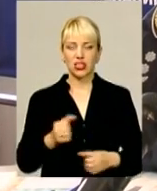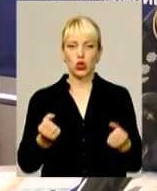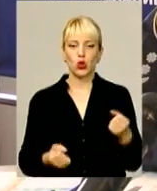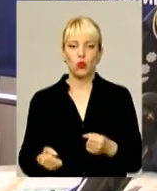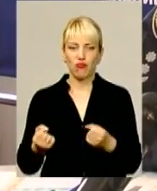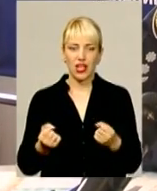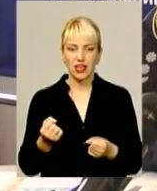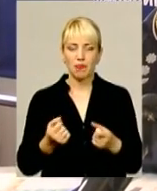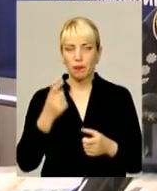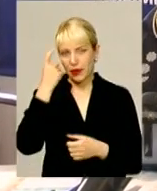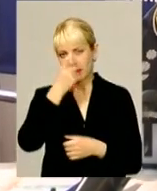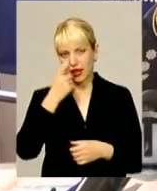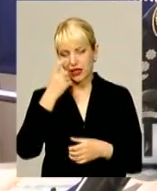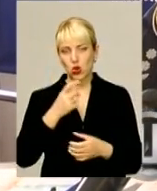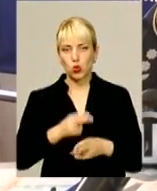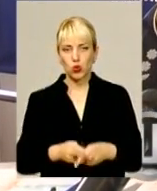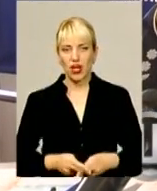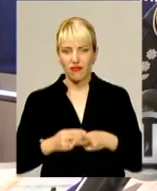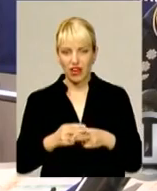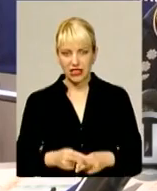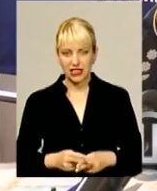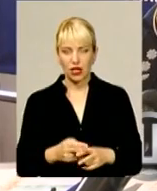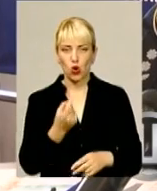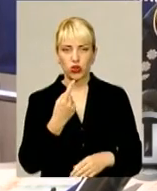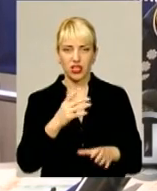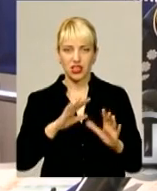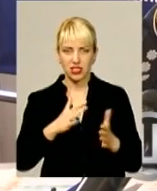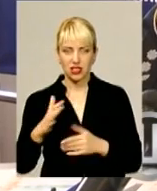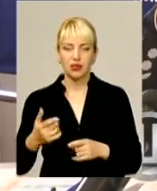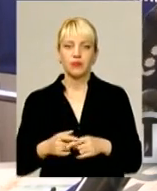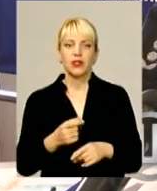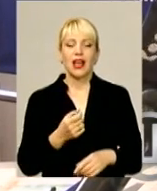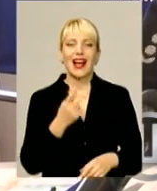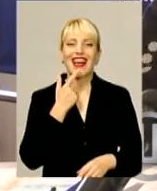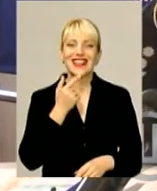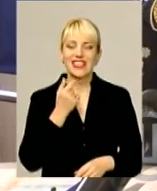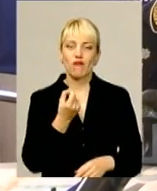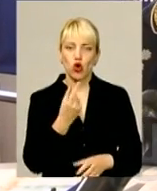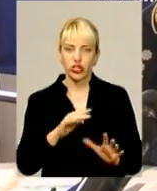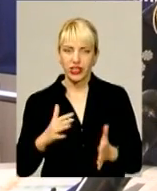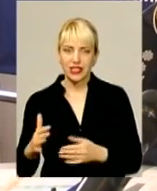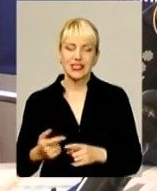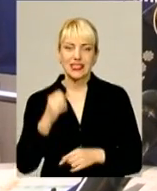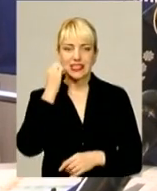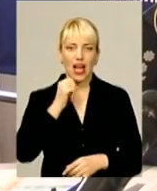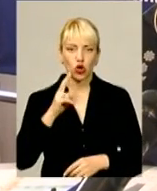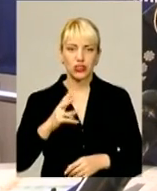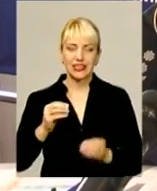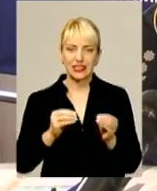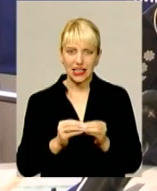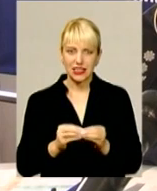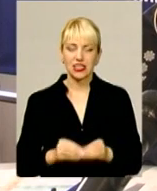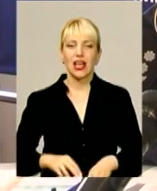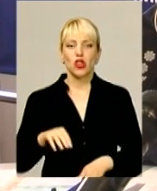засобами. Станість п'яніння в Доноєвецькому 11 фактів, в Красилівському 11 фактів, в Старохисентинівському 10, в